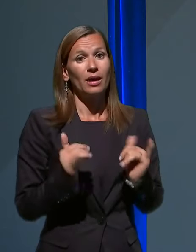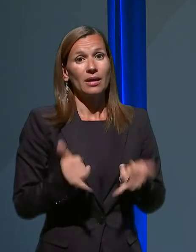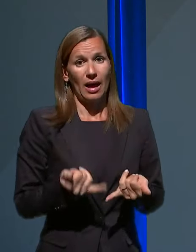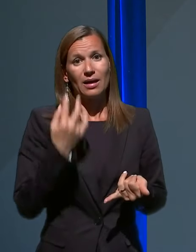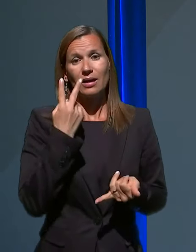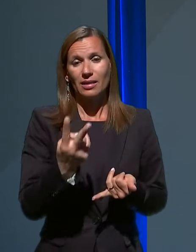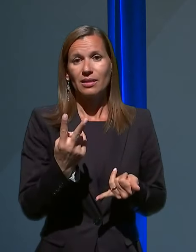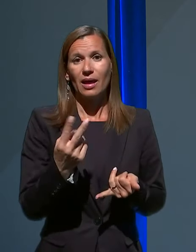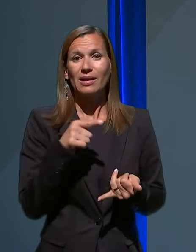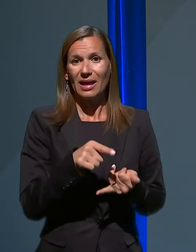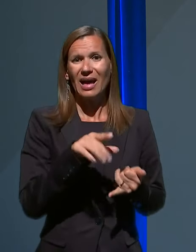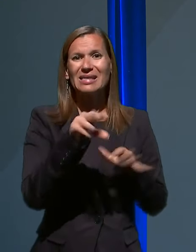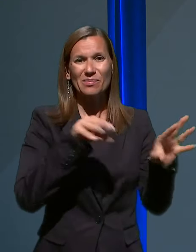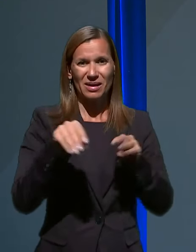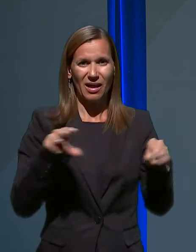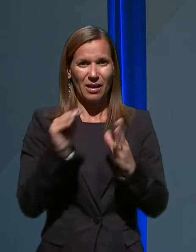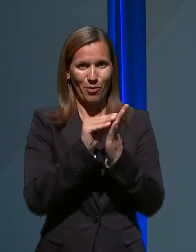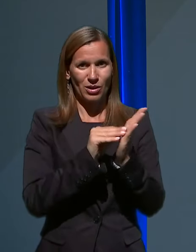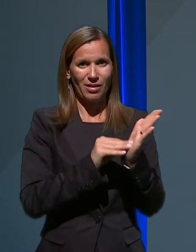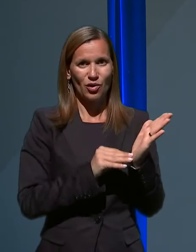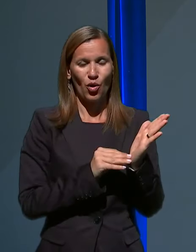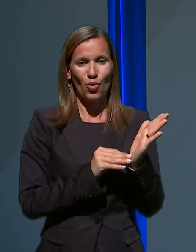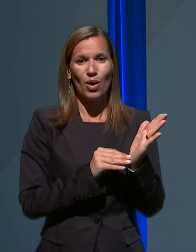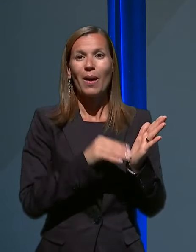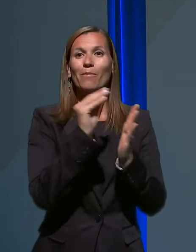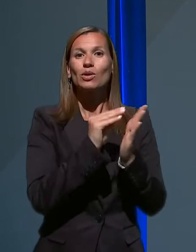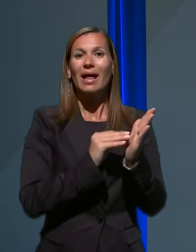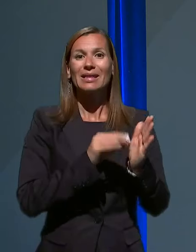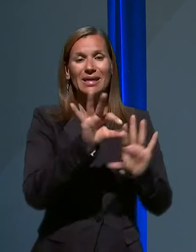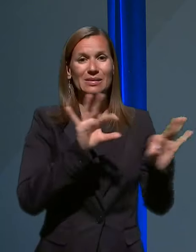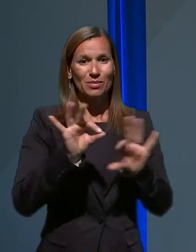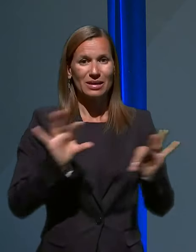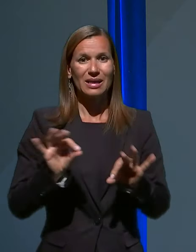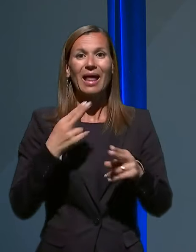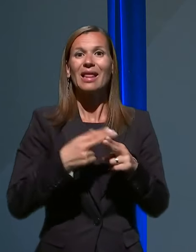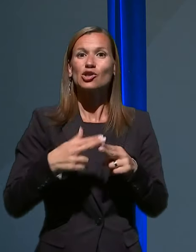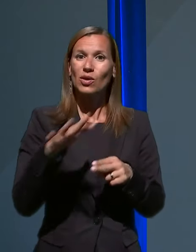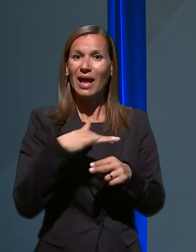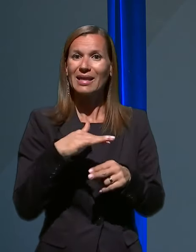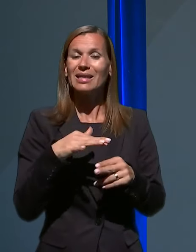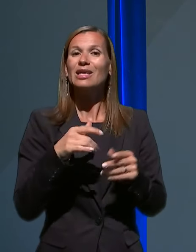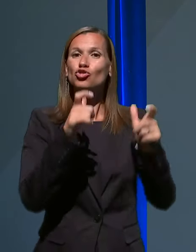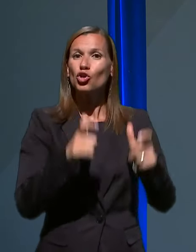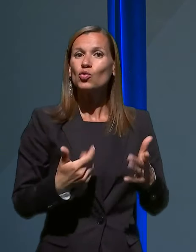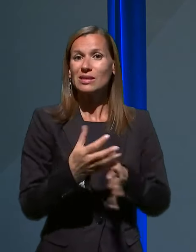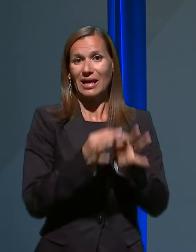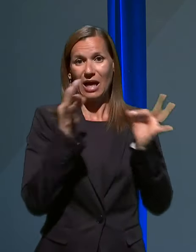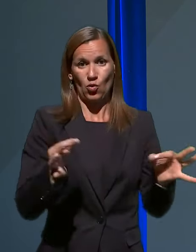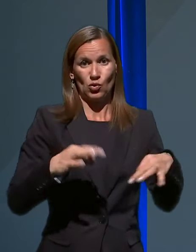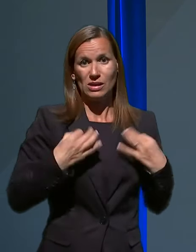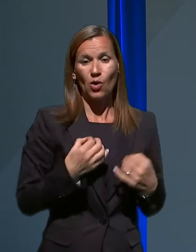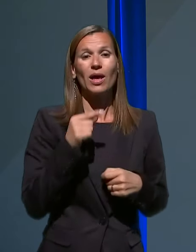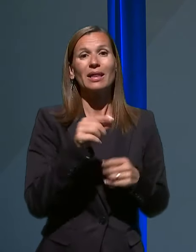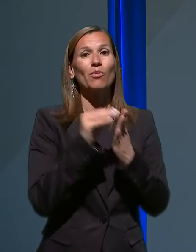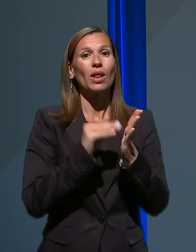tiče tega zbiranja podatkov, podatke zbira nacionalni inštitut za javno zdravje, ki te podatke tudi prečiščuje.